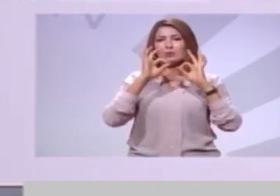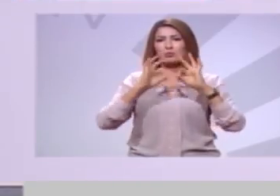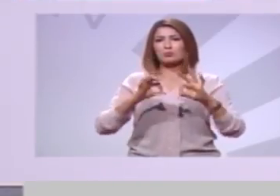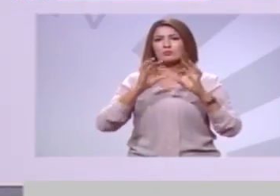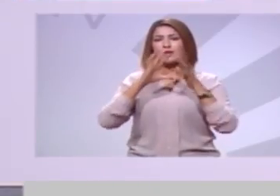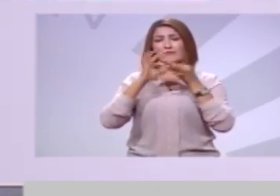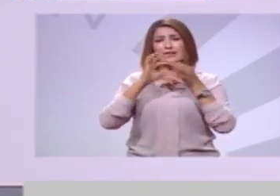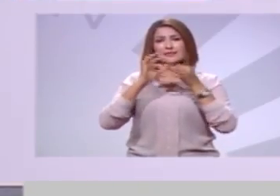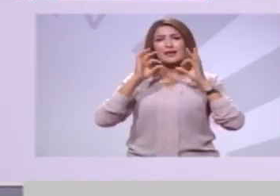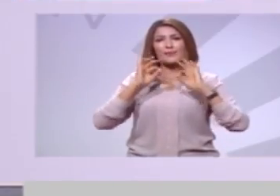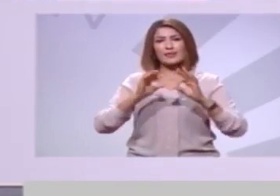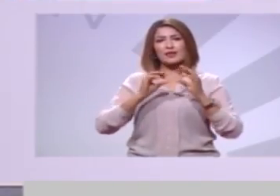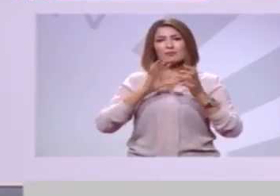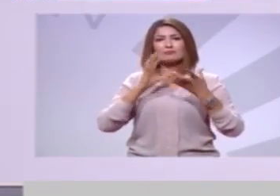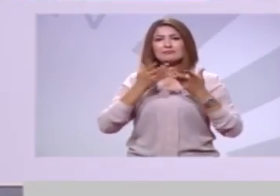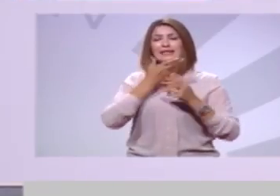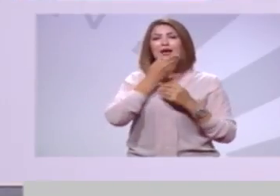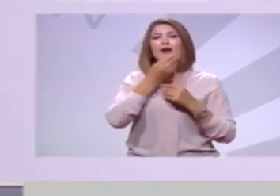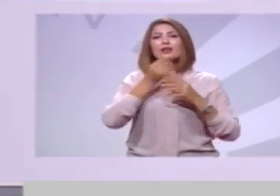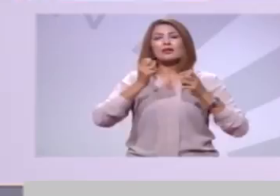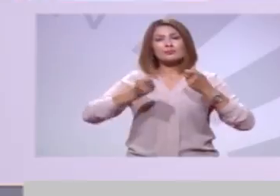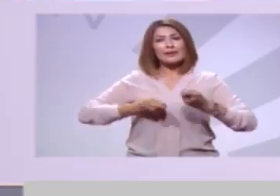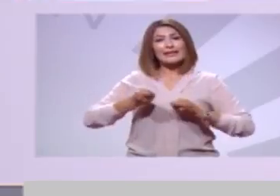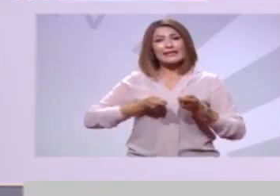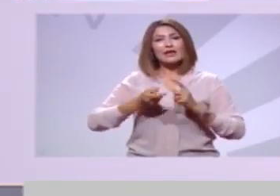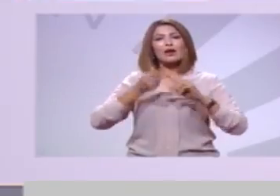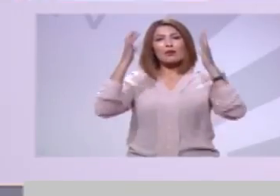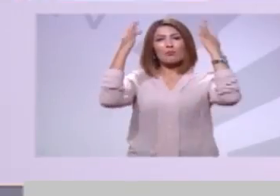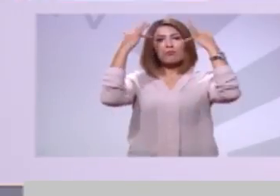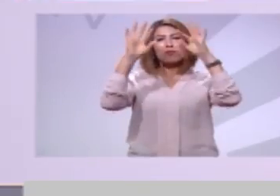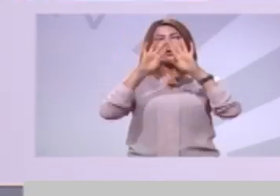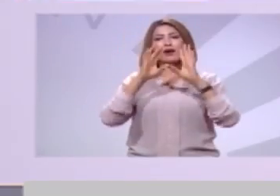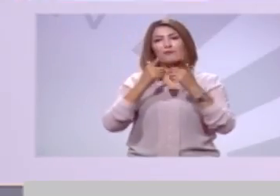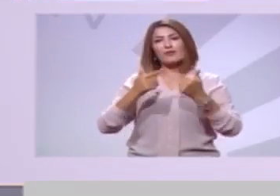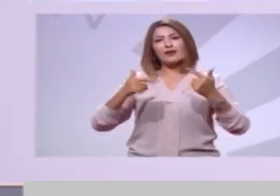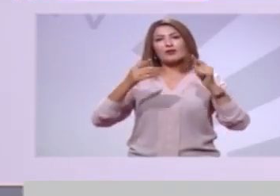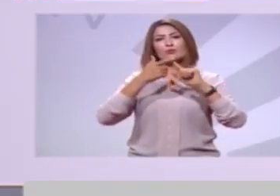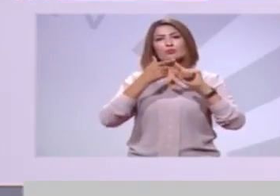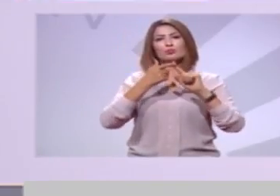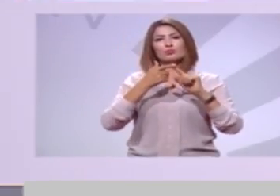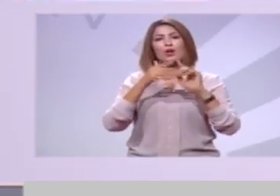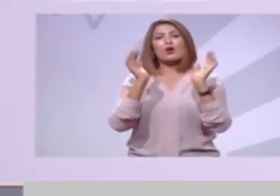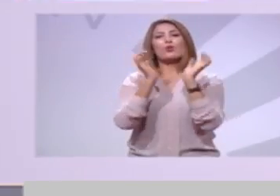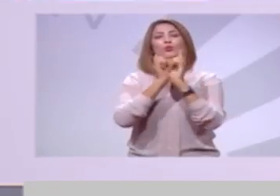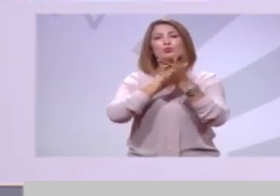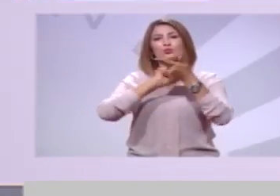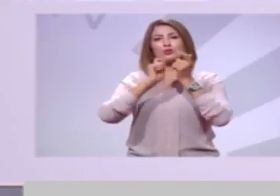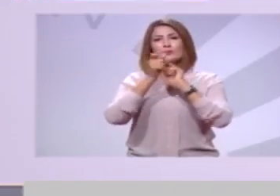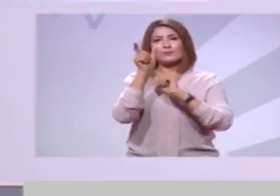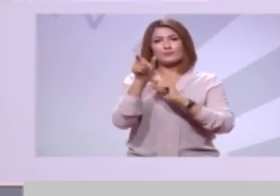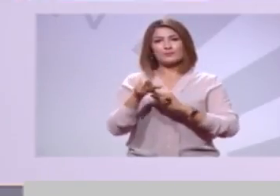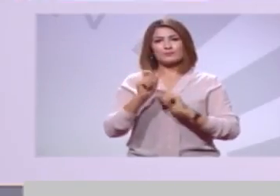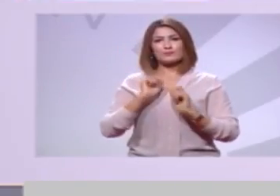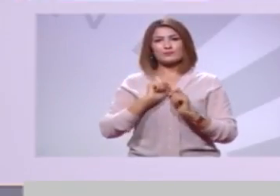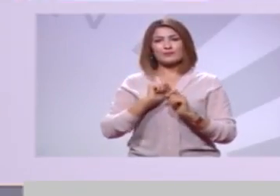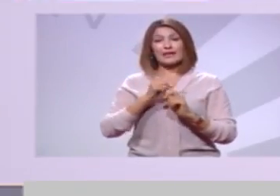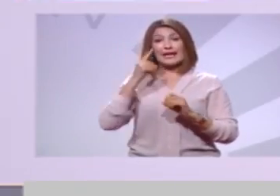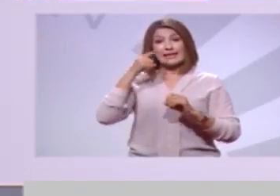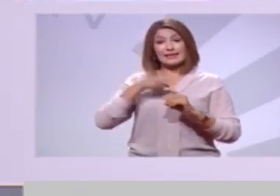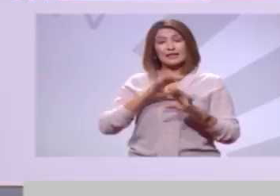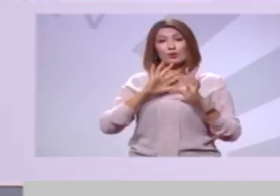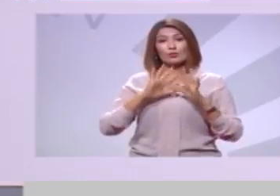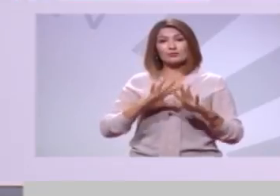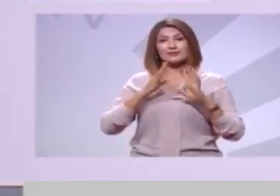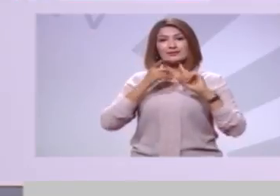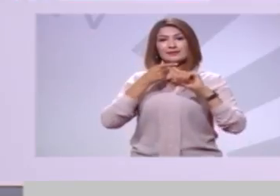الأخرى كالإدارة والثقافة وغيرها ولا بد هنا